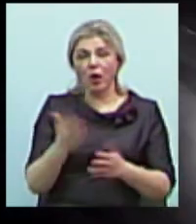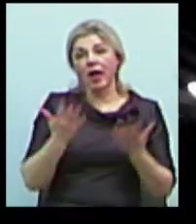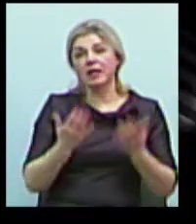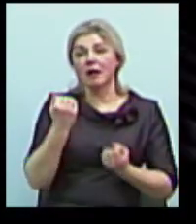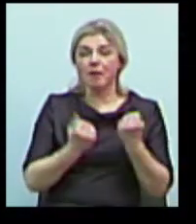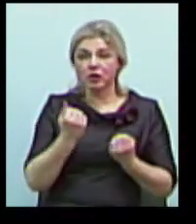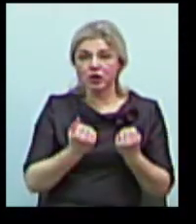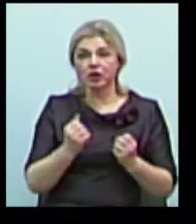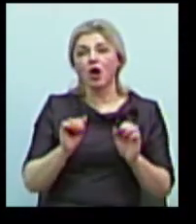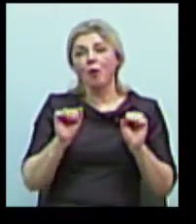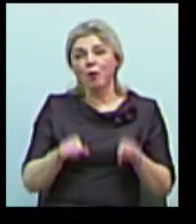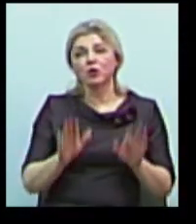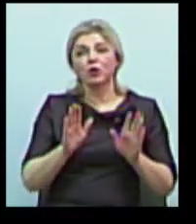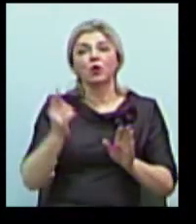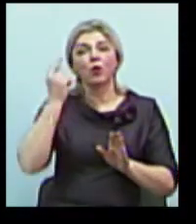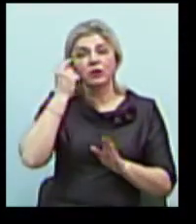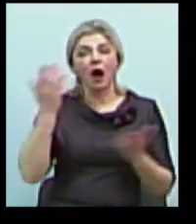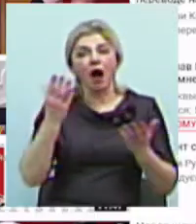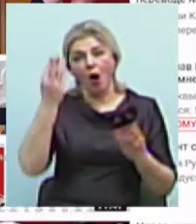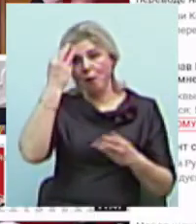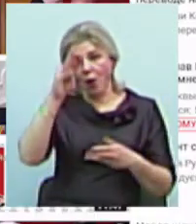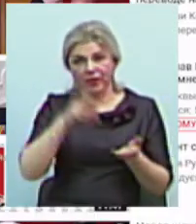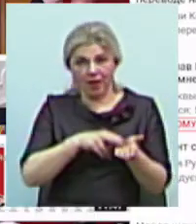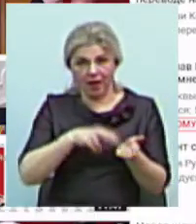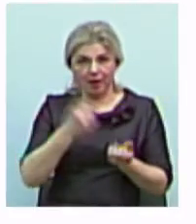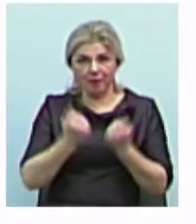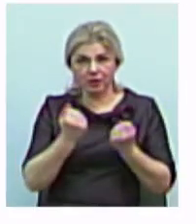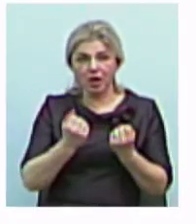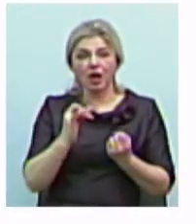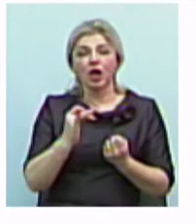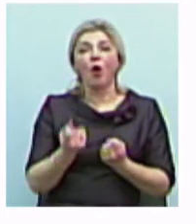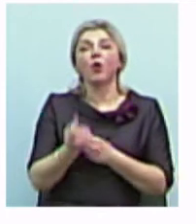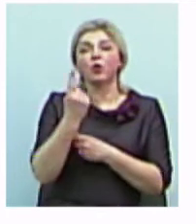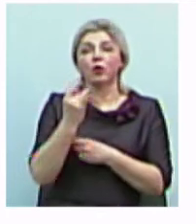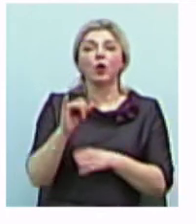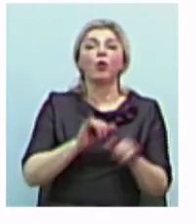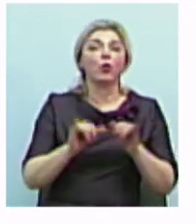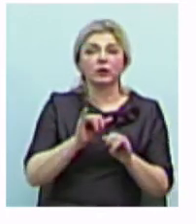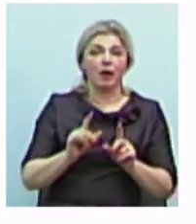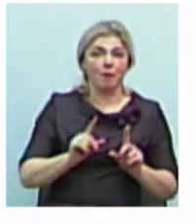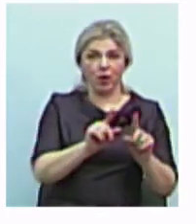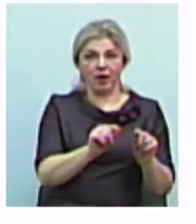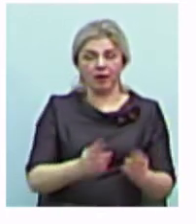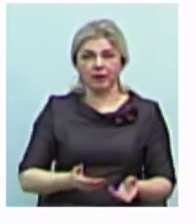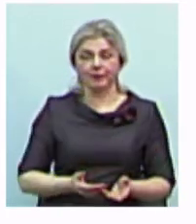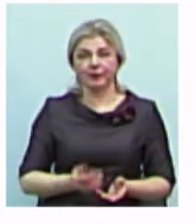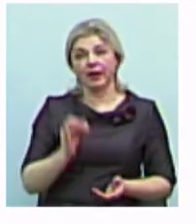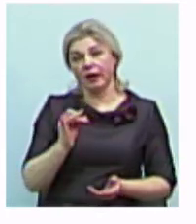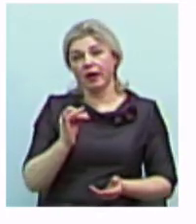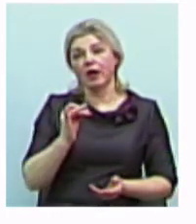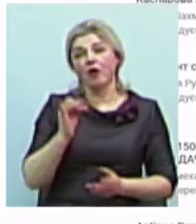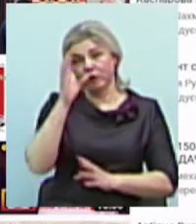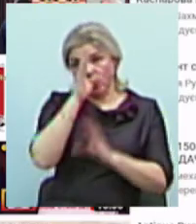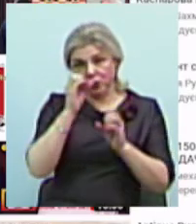можемо тільки дізнатися, яка модель, та, мабуть, то звідки та куди вони поїхали. І то в день? Ну, може, і